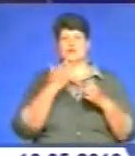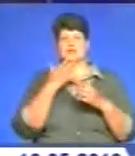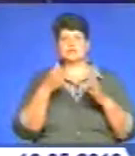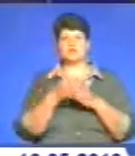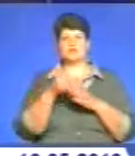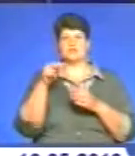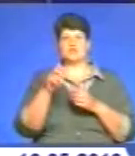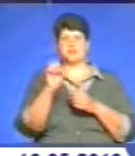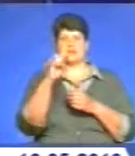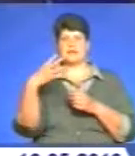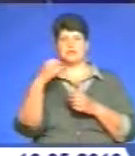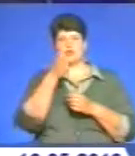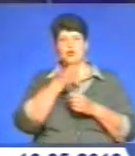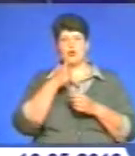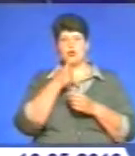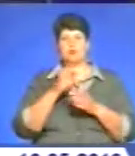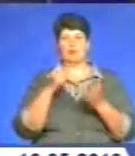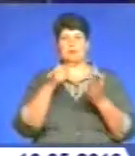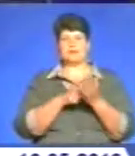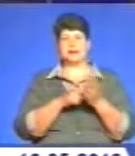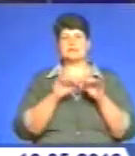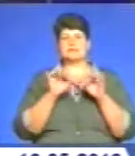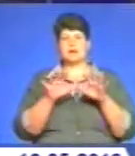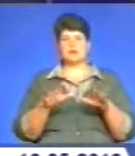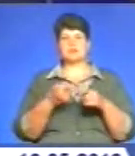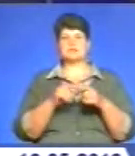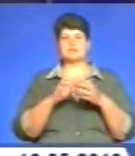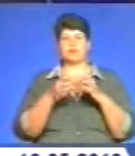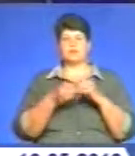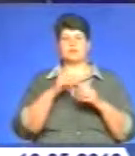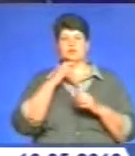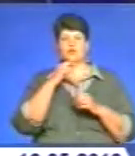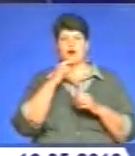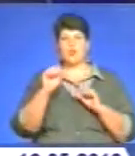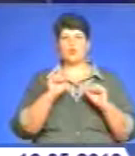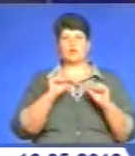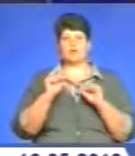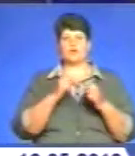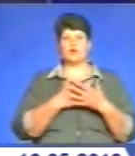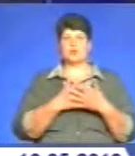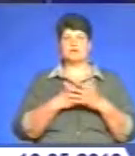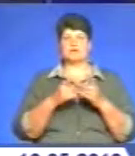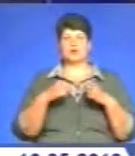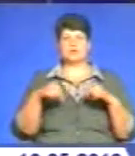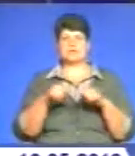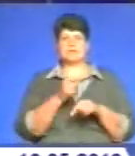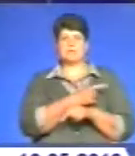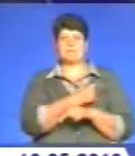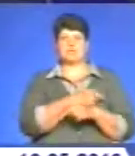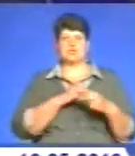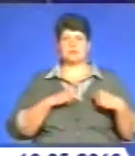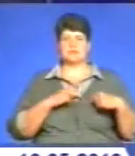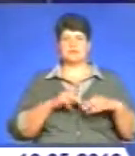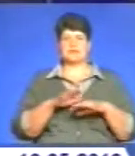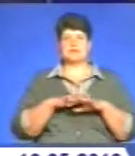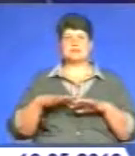року». Мета заходів, присвячених цим проблемам – привернути увагу урядових, громадських організацій, медичних працівників та